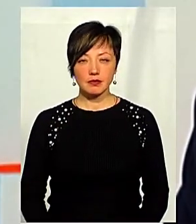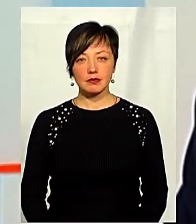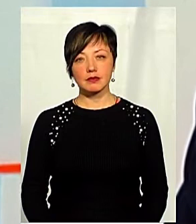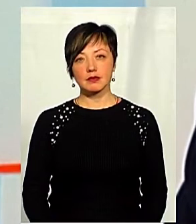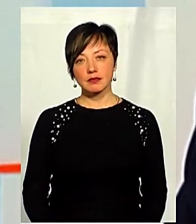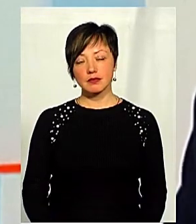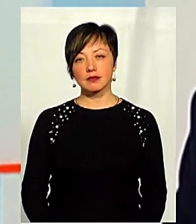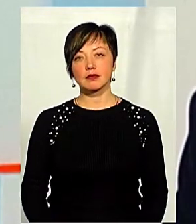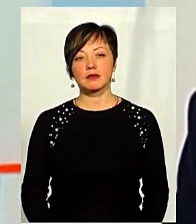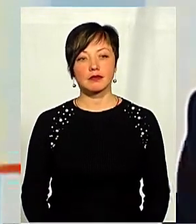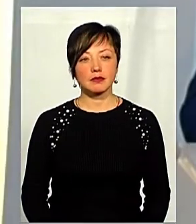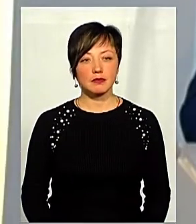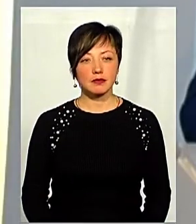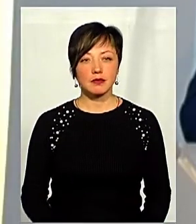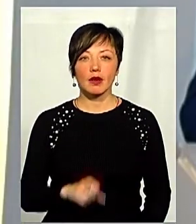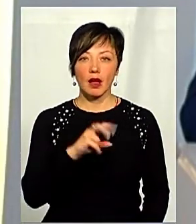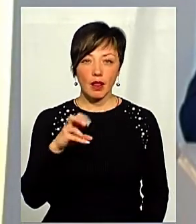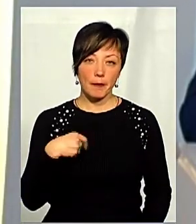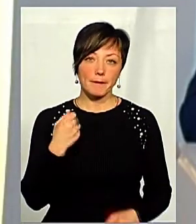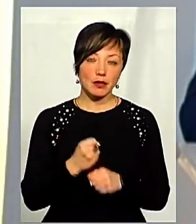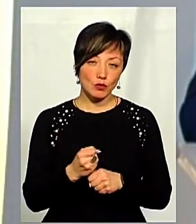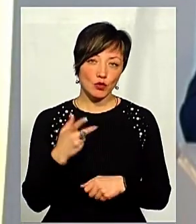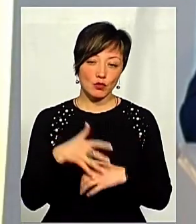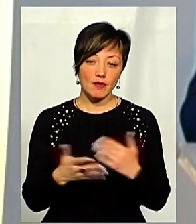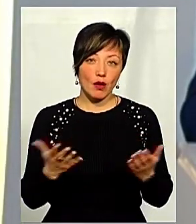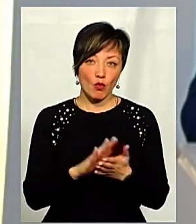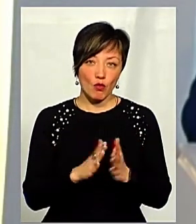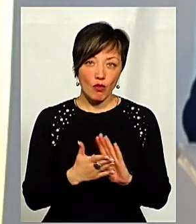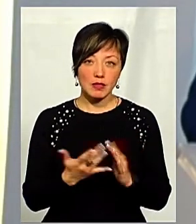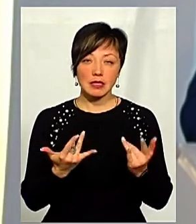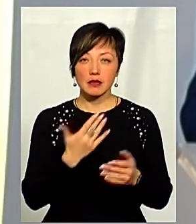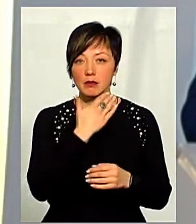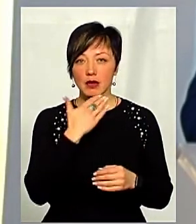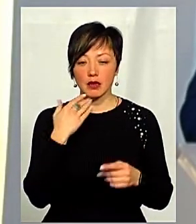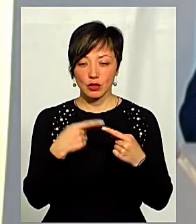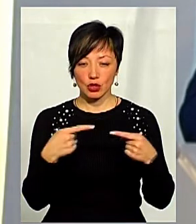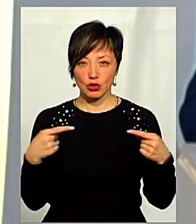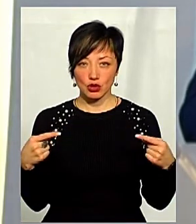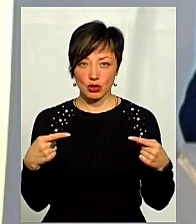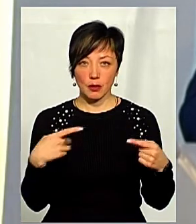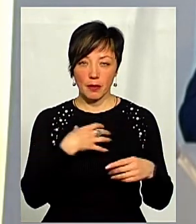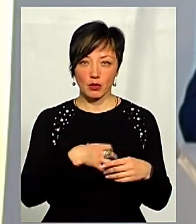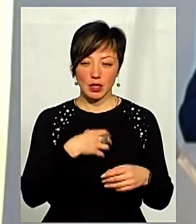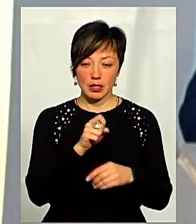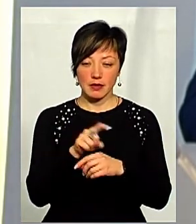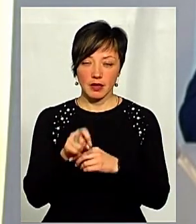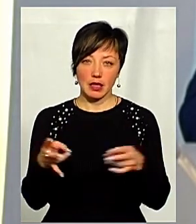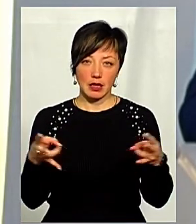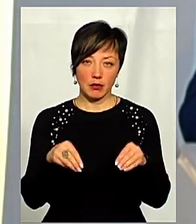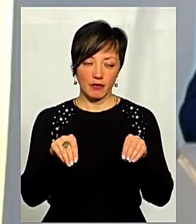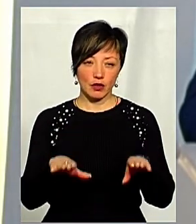вести його експлуатацію, але тим не менше ми працюємо, ми розуміємо, в яких умовах ми знаходимося, скільки зараз є багато інших пріоритетних завдань,